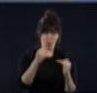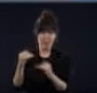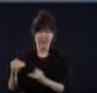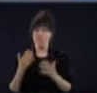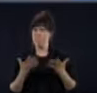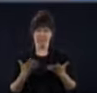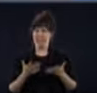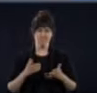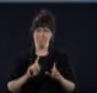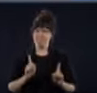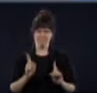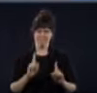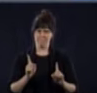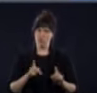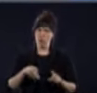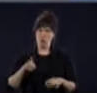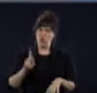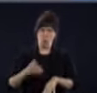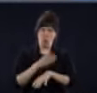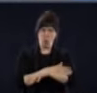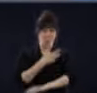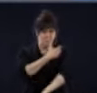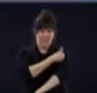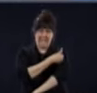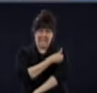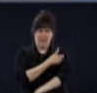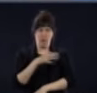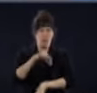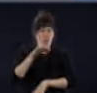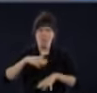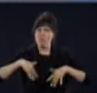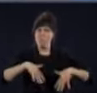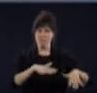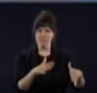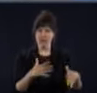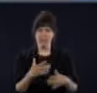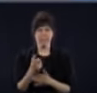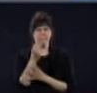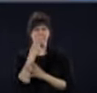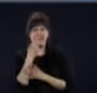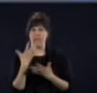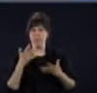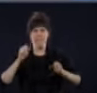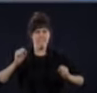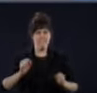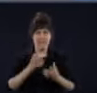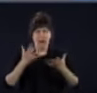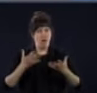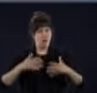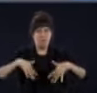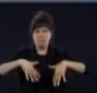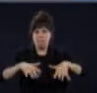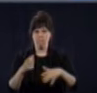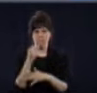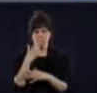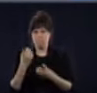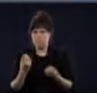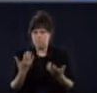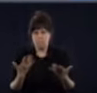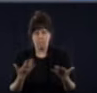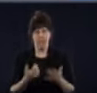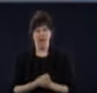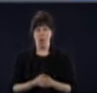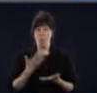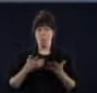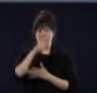Mais comme je l'ai dit, on n'a pas de vaccin, on n pas encore nécessairement de traitement. On ne sait pas ce qui va se passer. Ça se peut que le virus se ralentisse cet